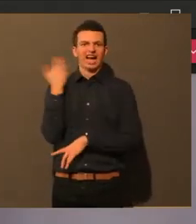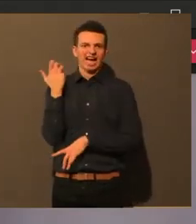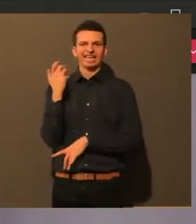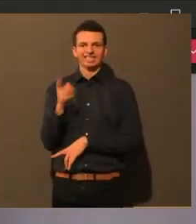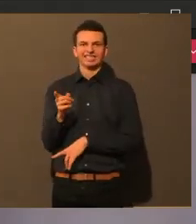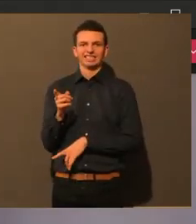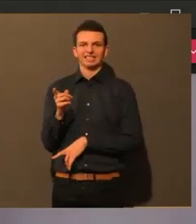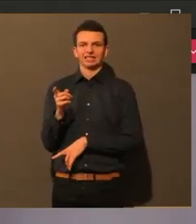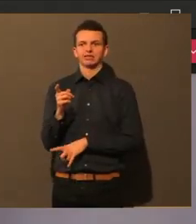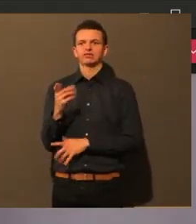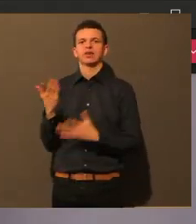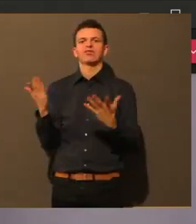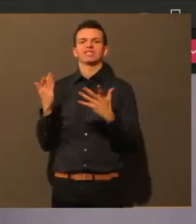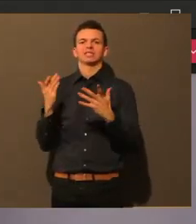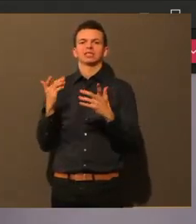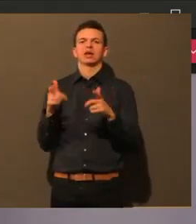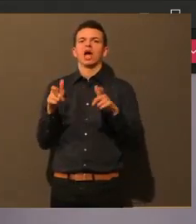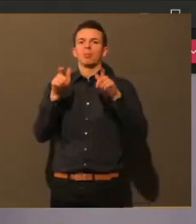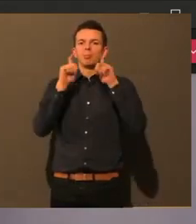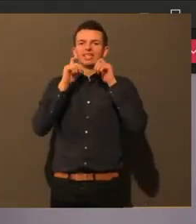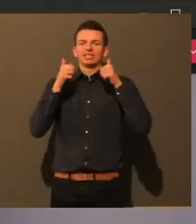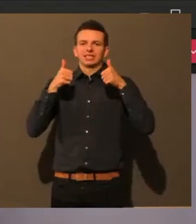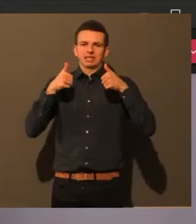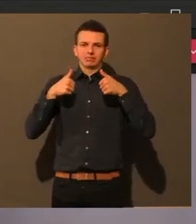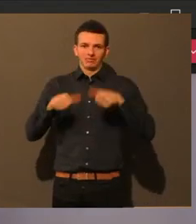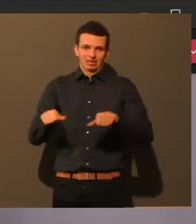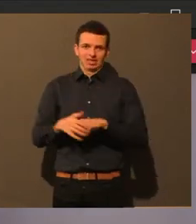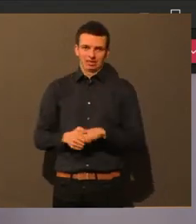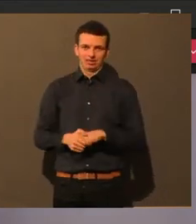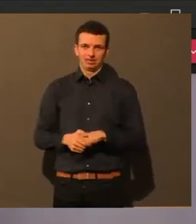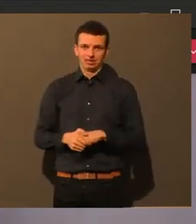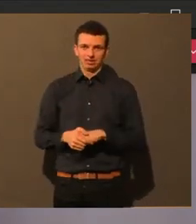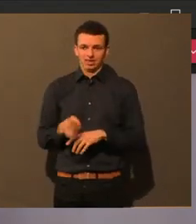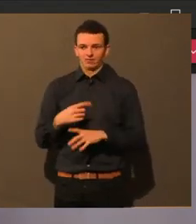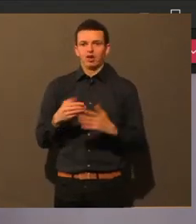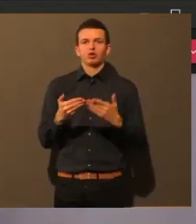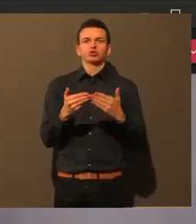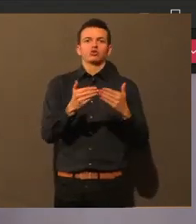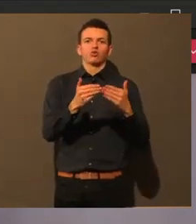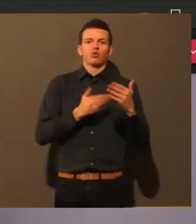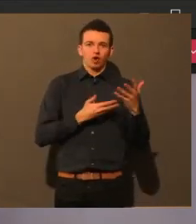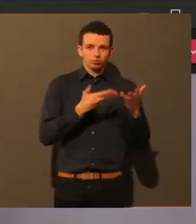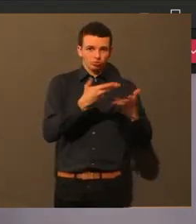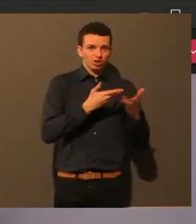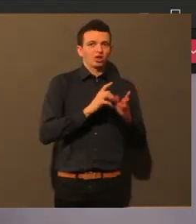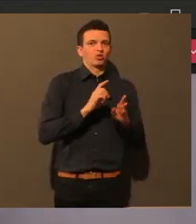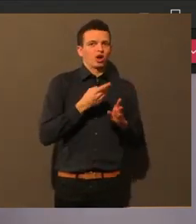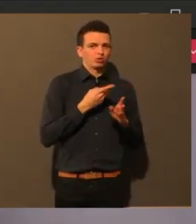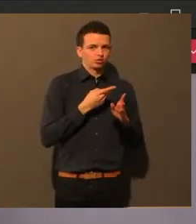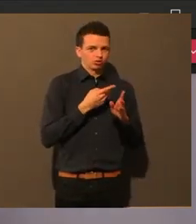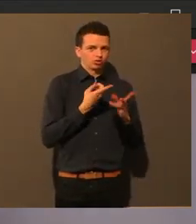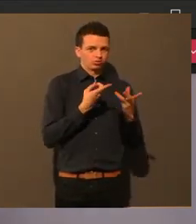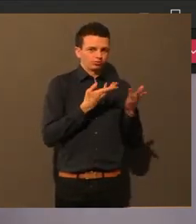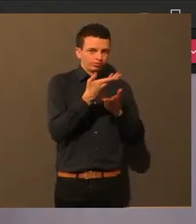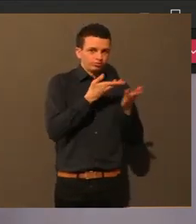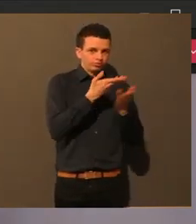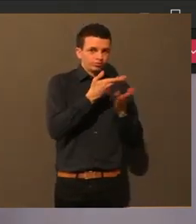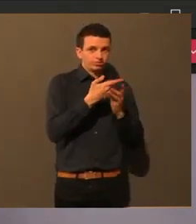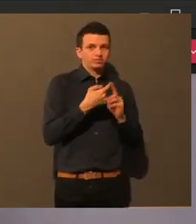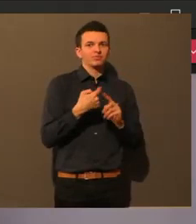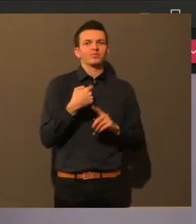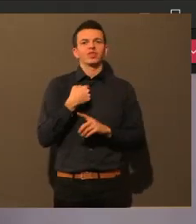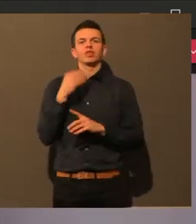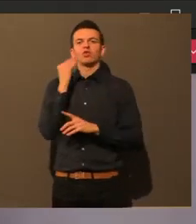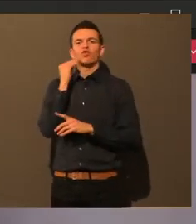Böse, aber ich würde das gerne ansprechen. Wir haben es auch in der Vorbesprechung schon thematisiert. Ich persönlich wohne in Hauenstetten,